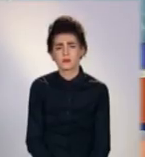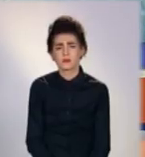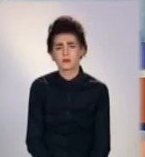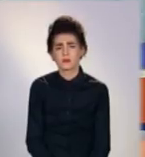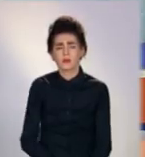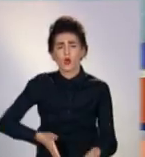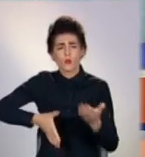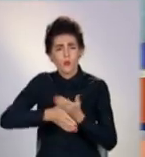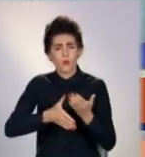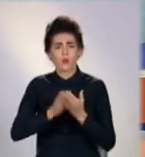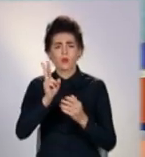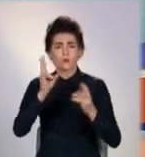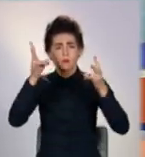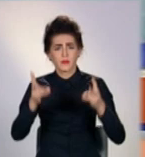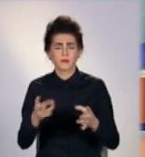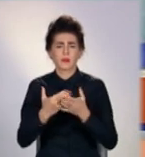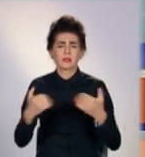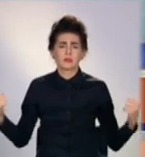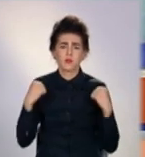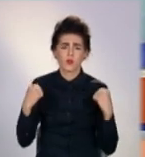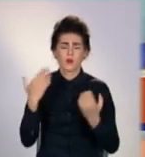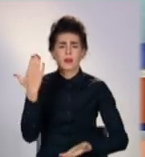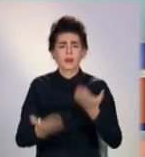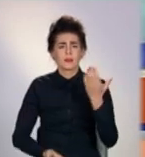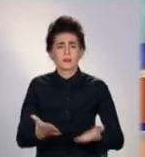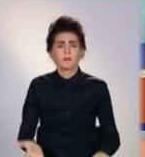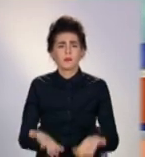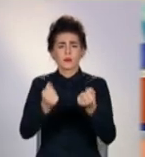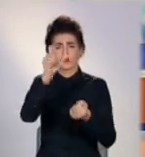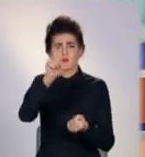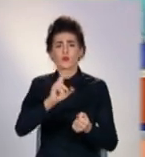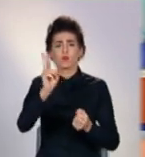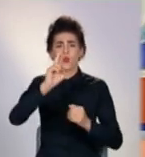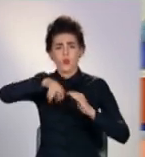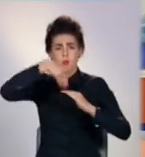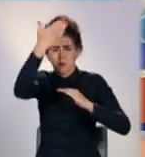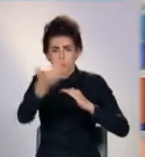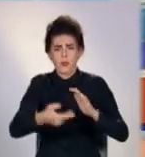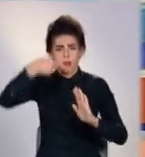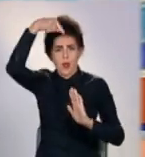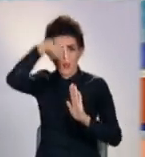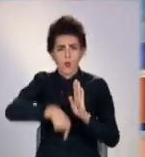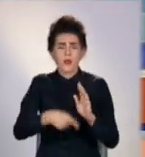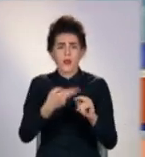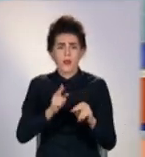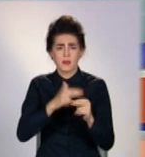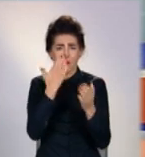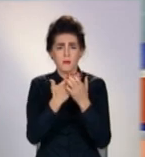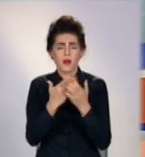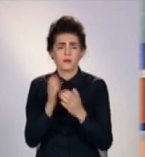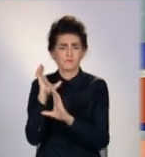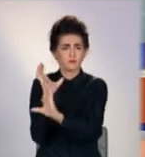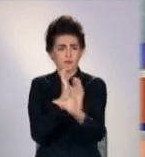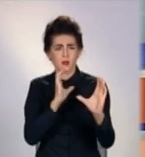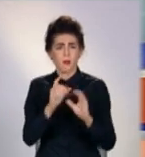Допомога травмованому спортсмену та порятунок людини, яка впала з висоти. Такі кадри своїх буднів зафільмували